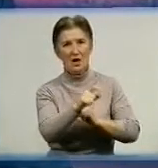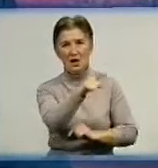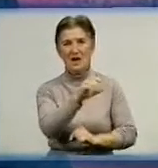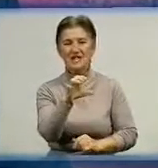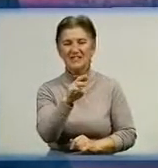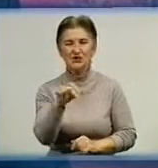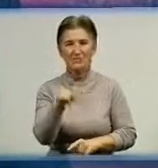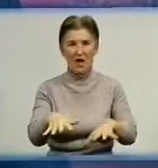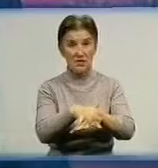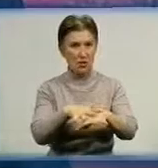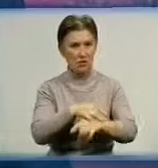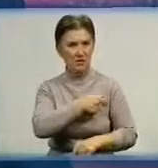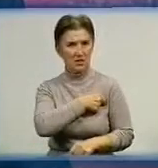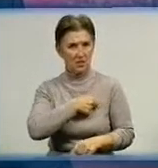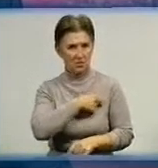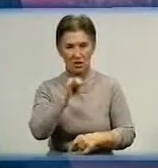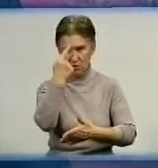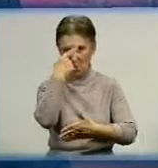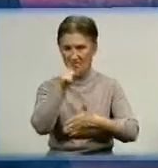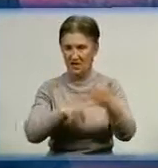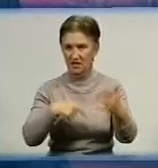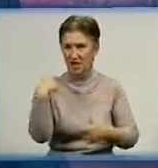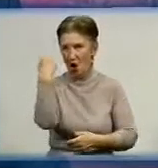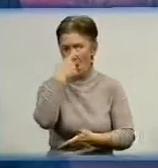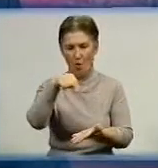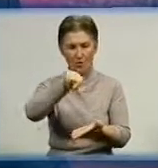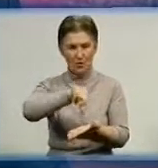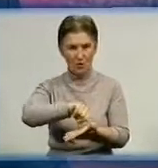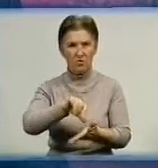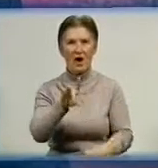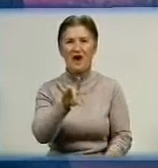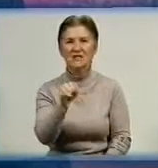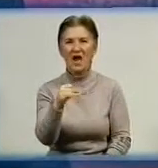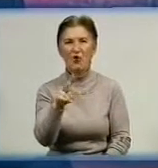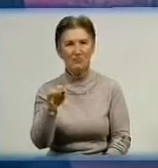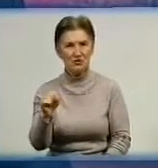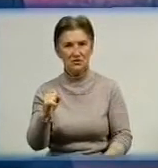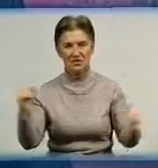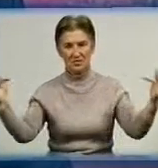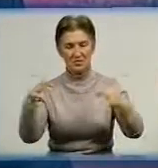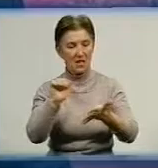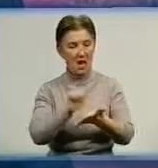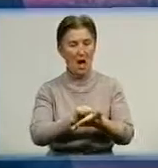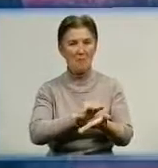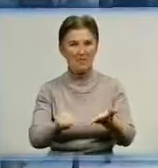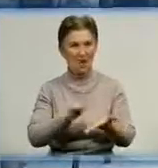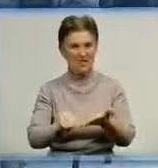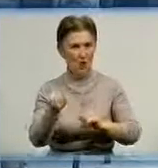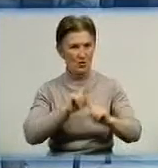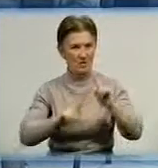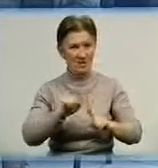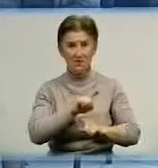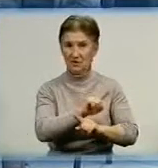Сьогодні народний депутат та довірена особа кандидата в мери Андрія Райковича зібрав прес-конференцію. На ній